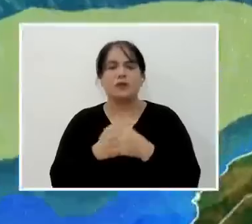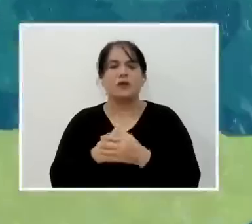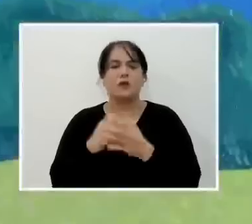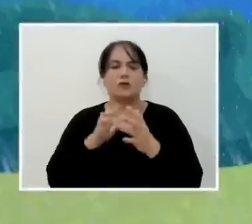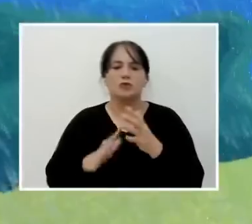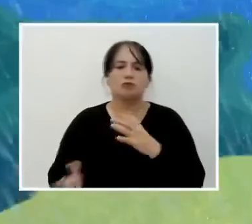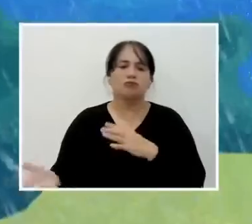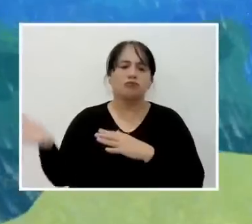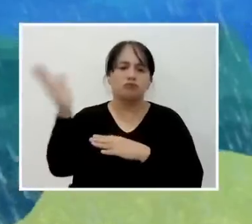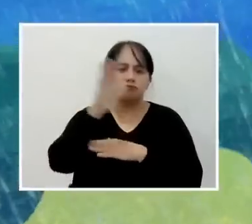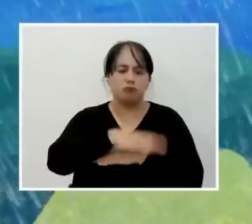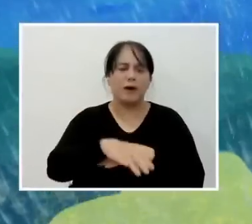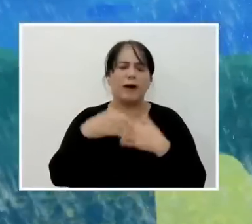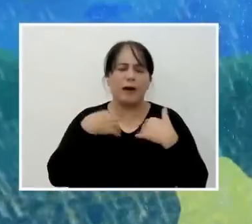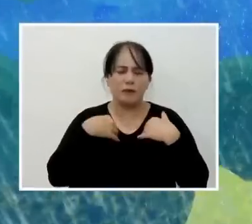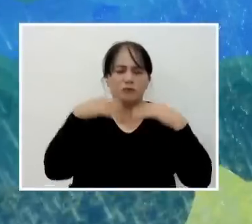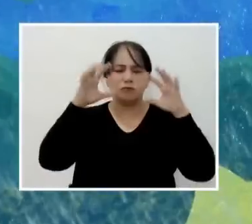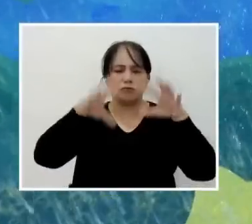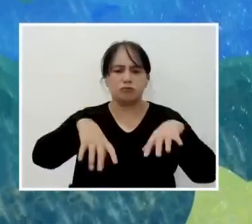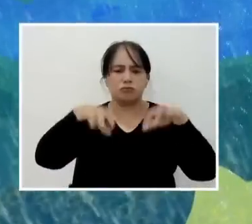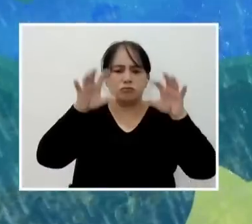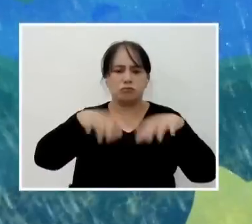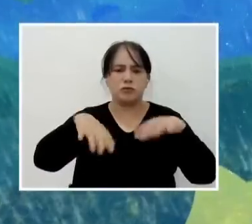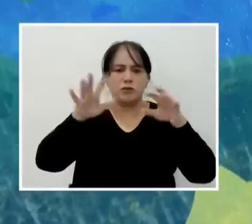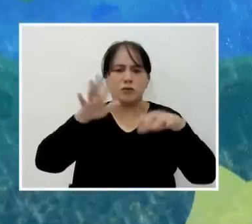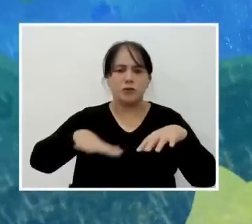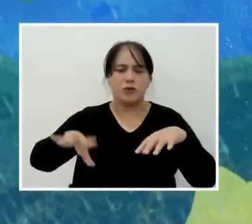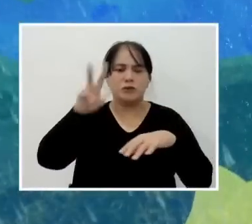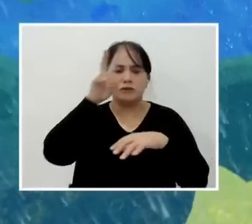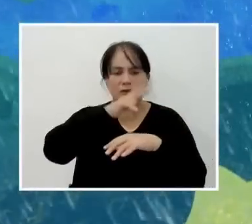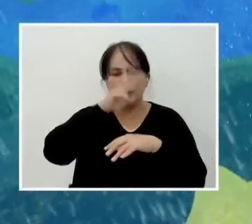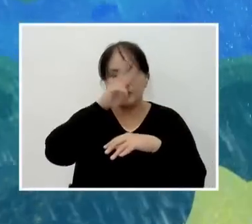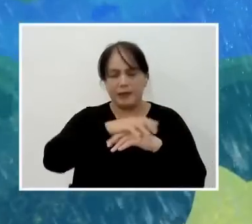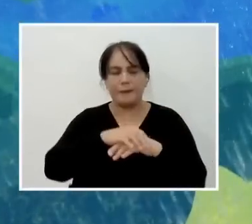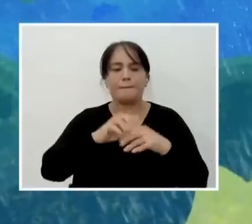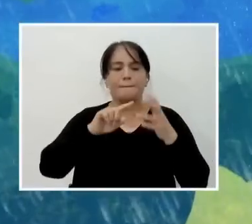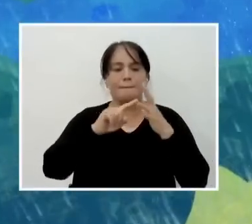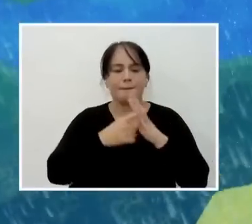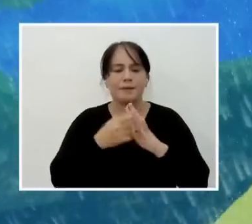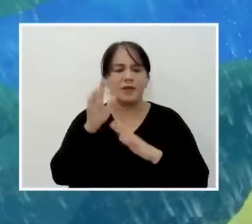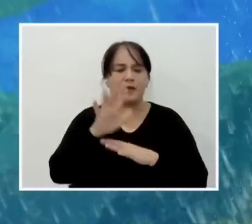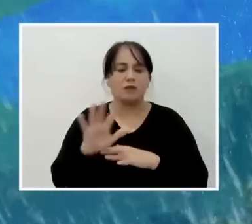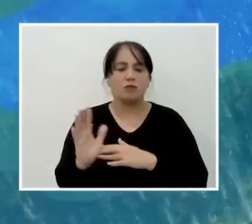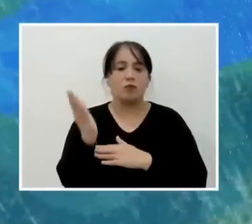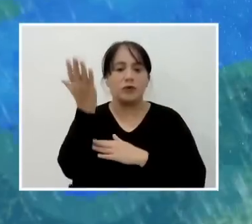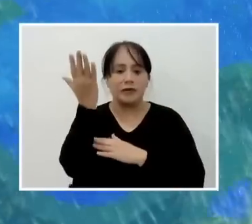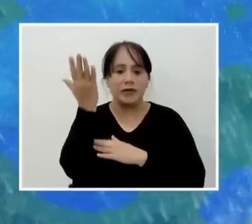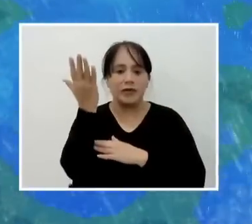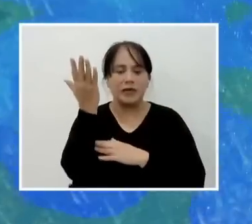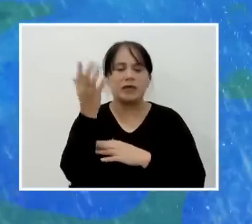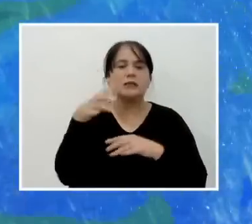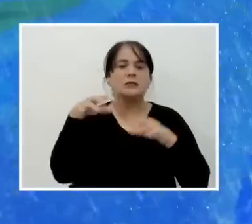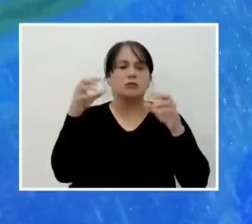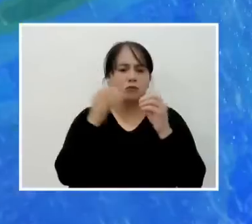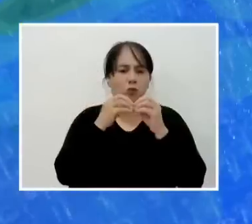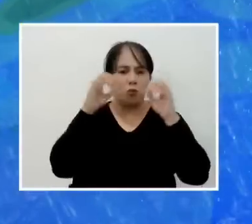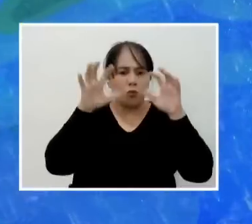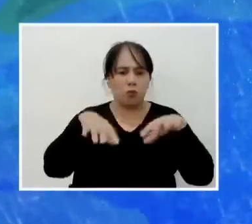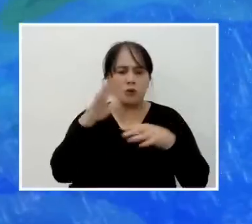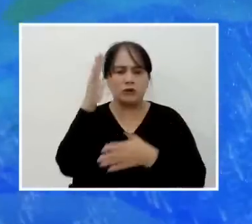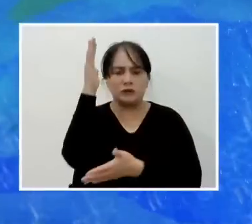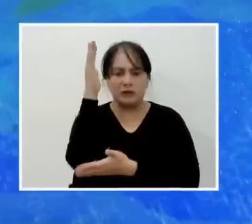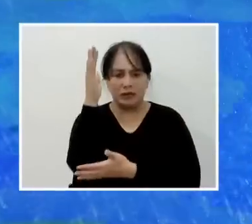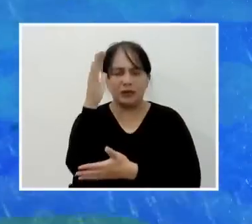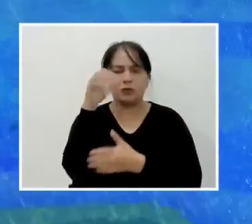makaranas ng maulang panahon ang buong kabisayaan. Magsisimula ito bandang umaga. Mas lalakas sa tanghali, tuloy